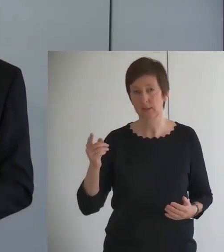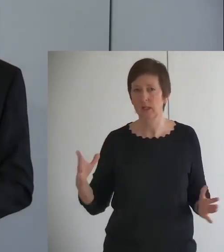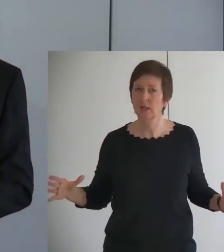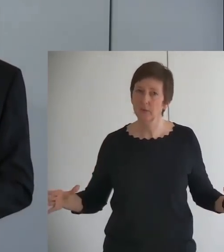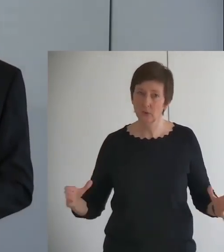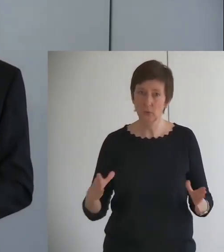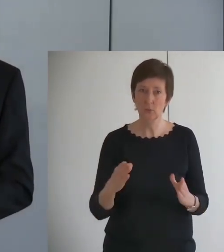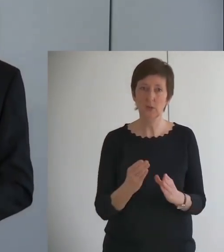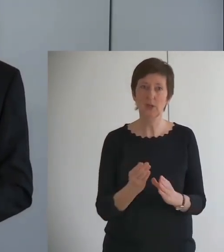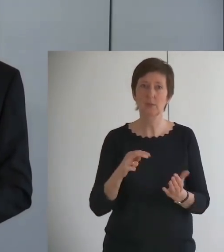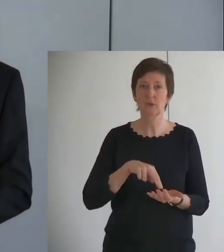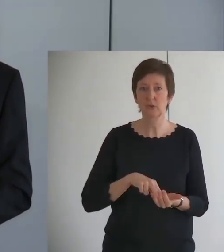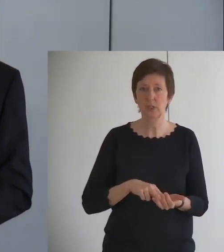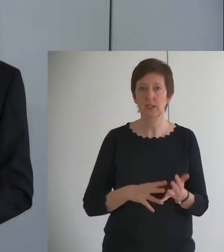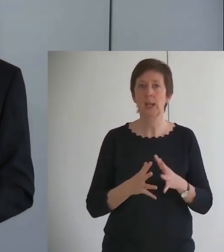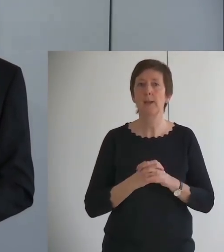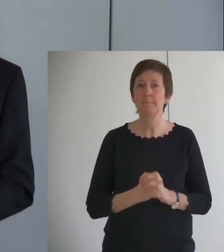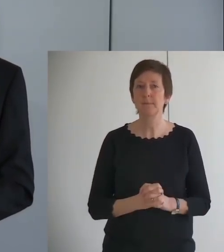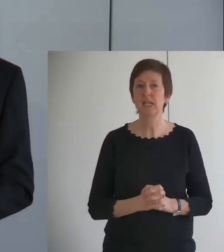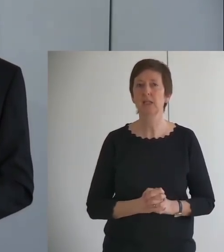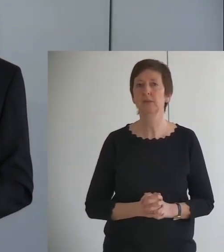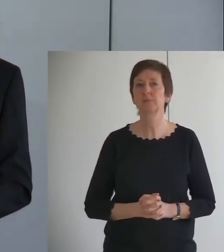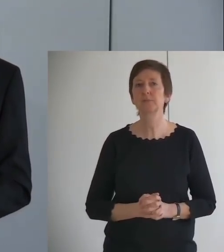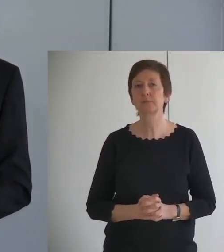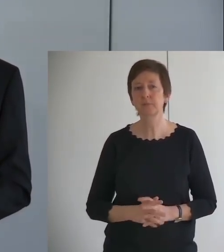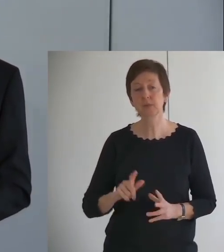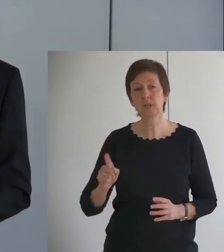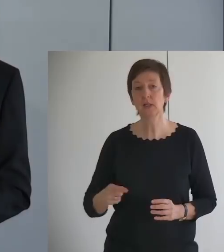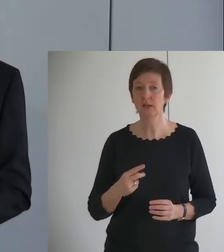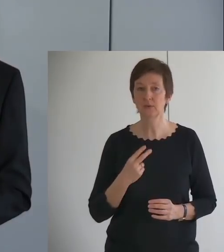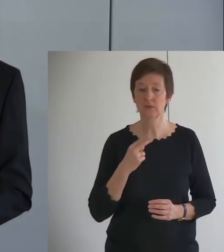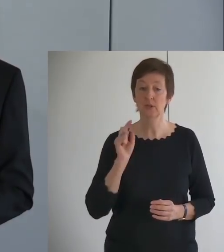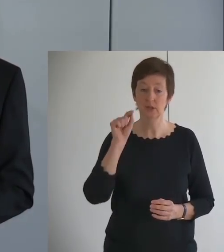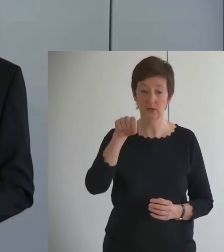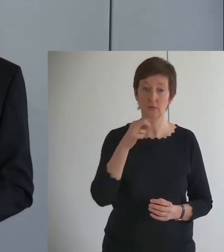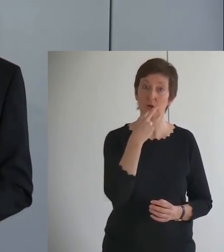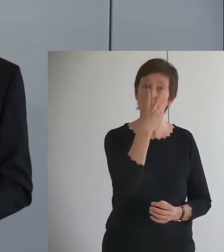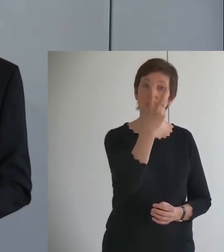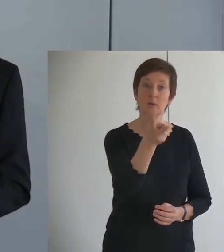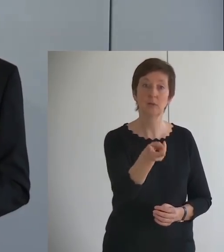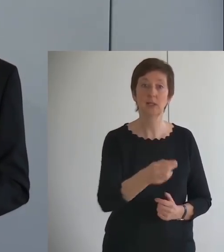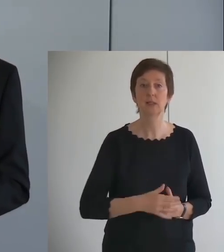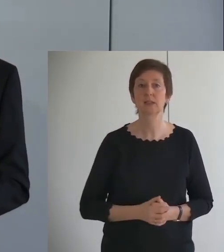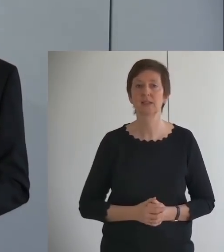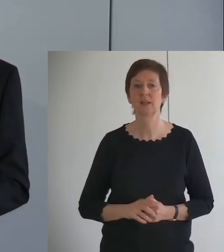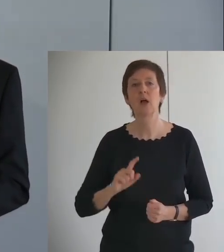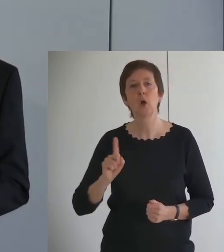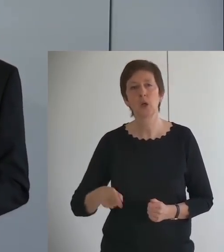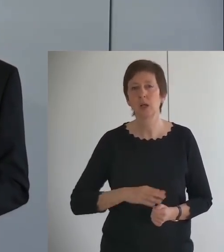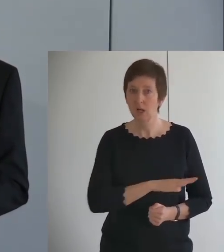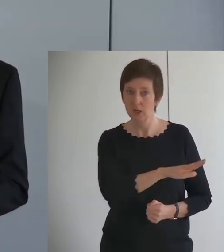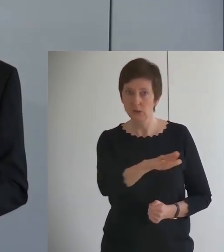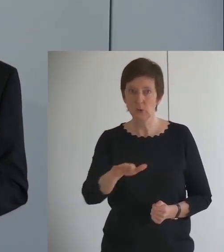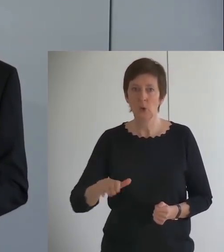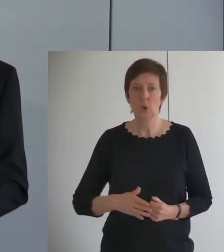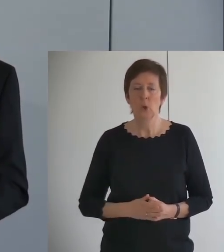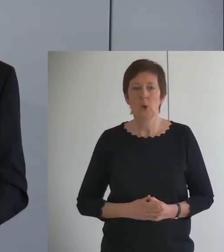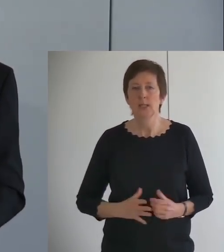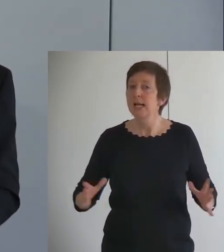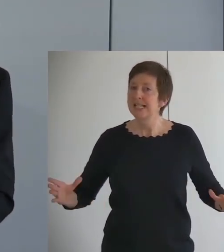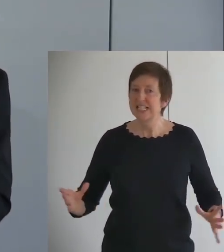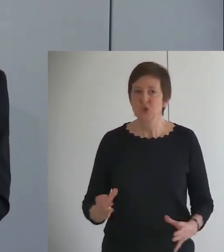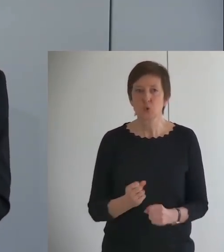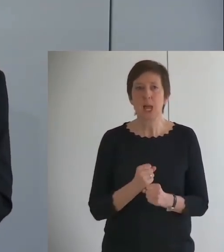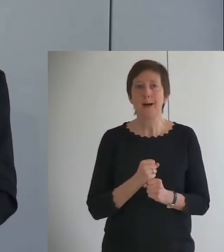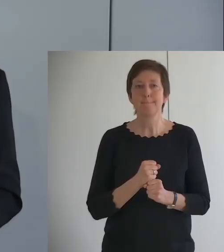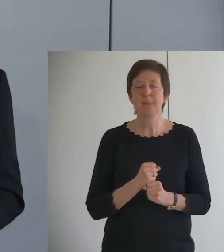Lasst uns beten miteinander. Lasst uns nach vorne blicken. Und lasst uns alle zusammen,